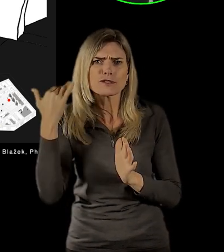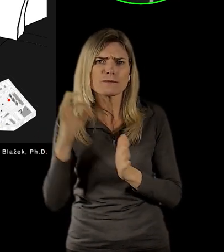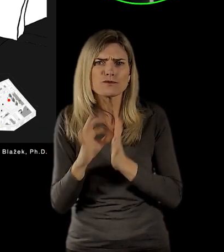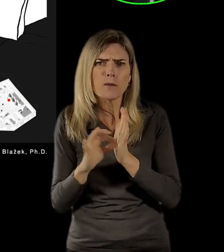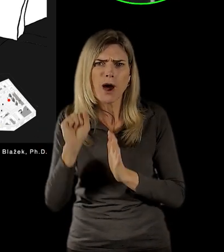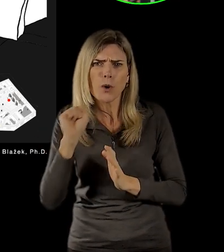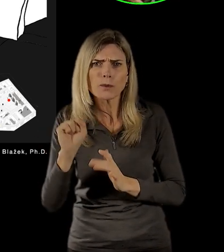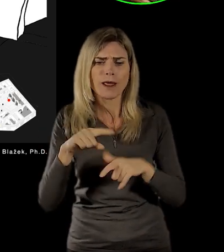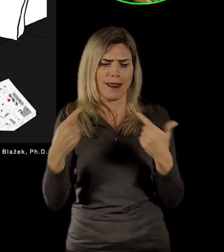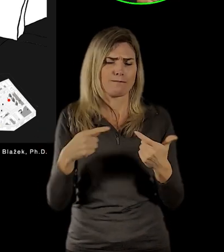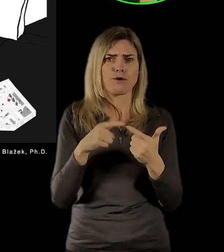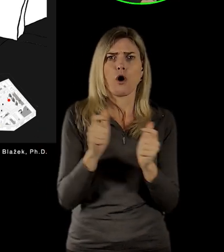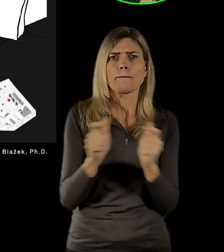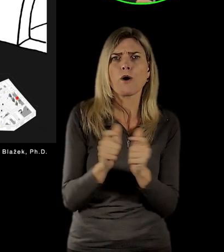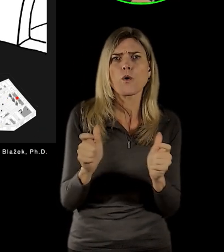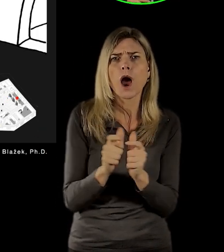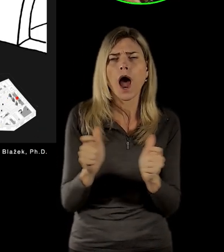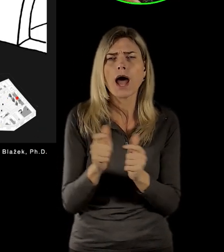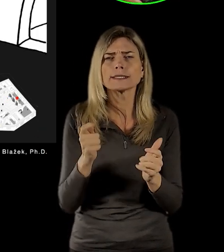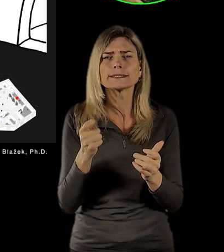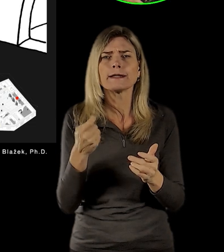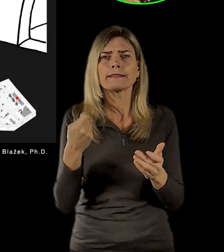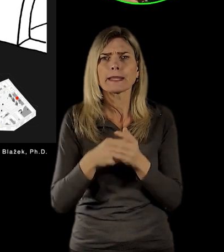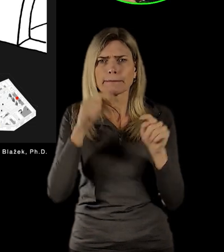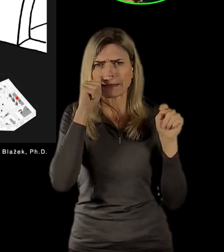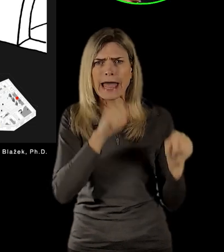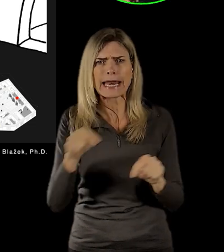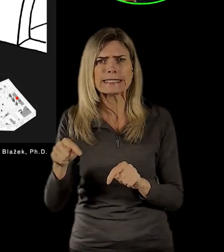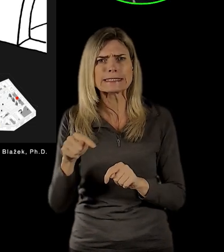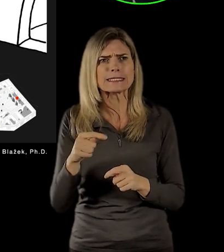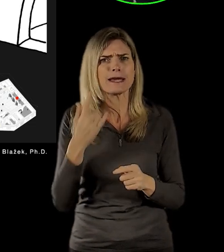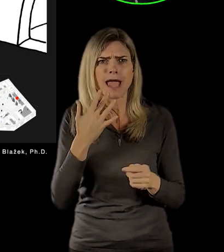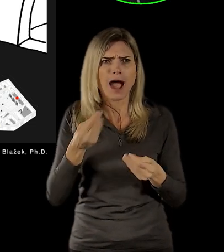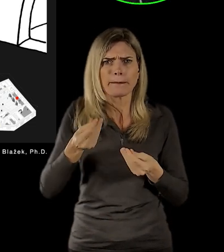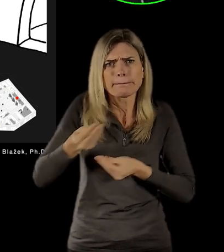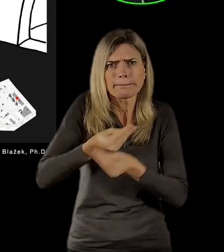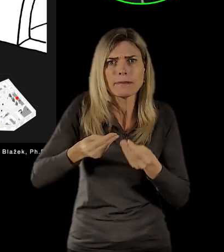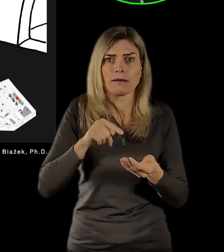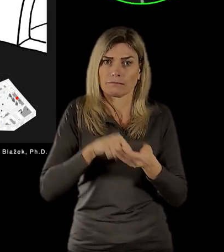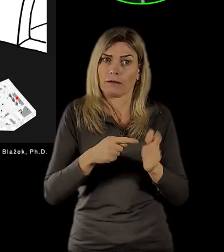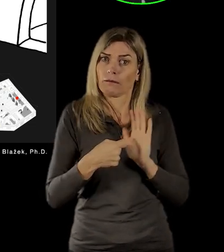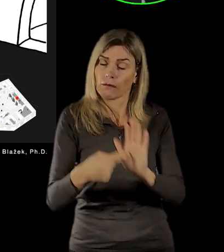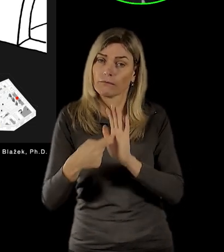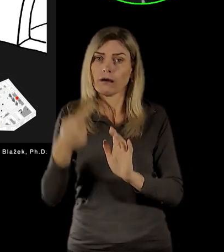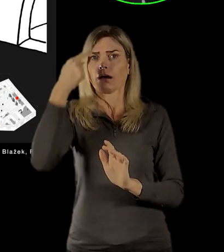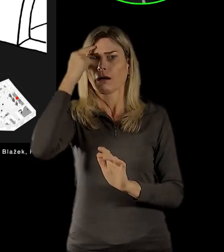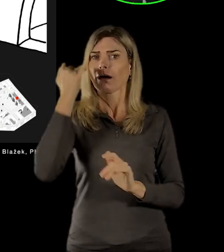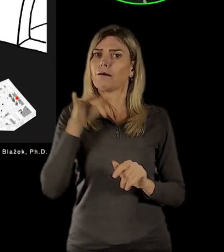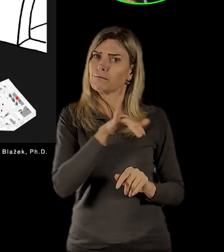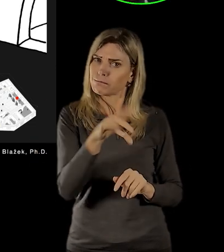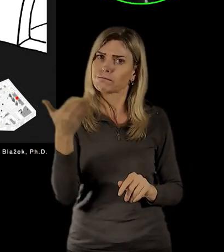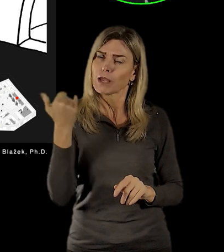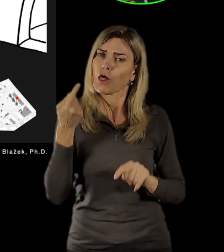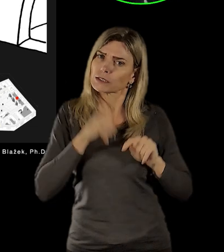takže jako téma, které potom umožňuje, bych řekl, ukázat vlastně